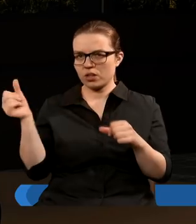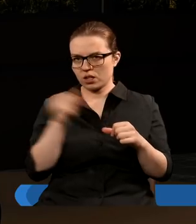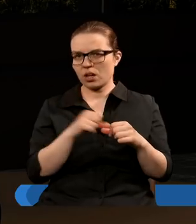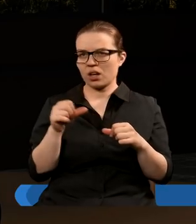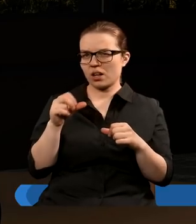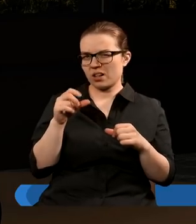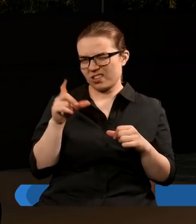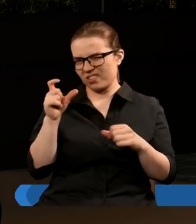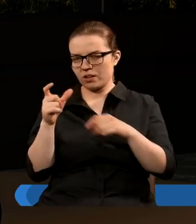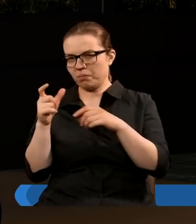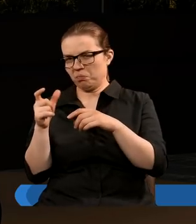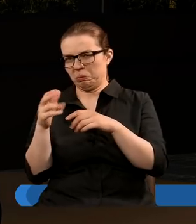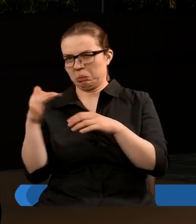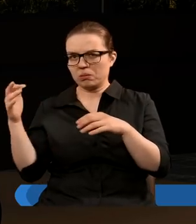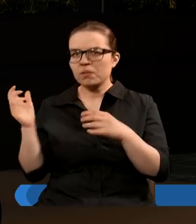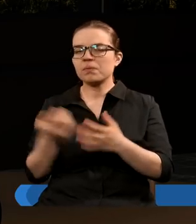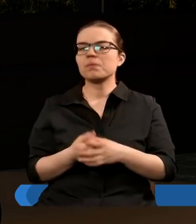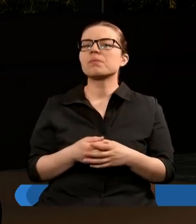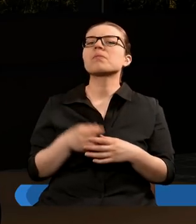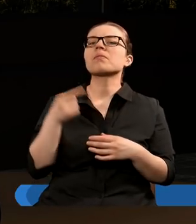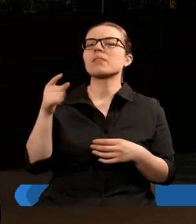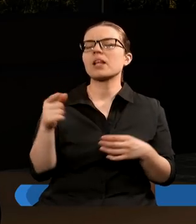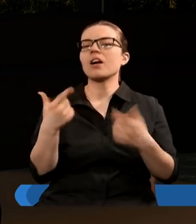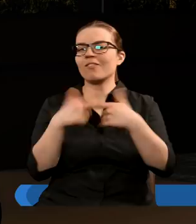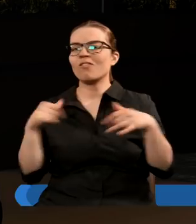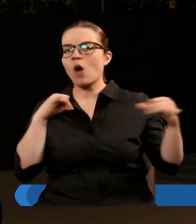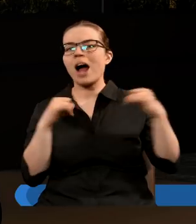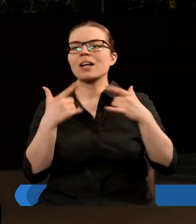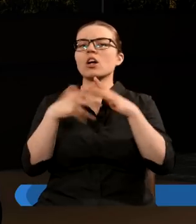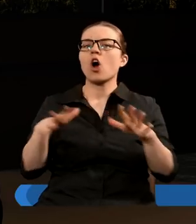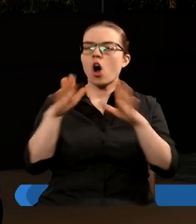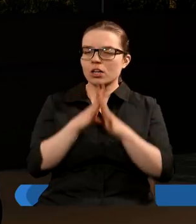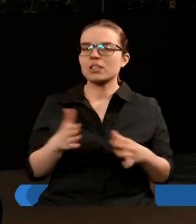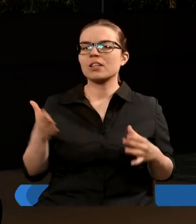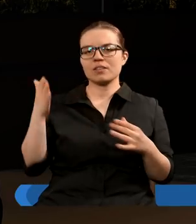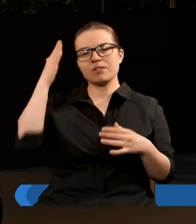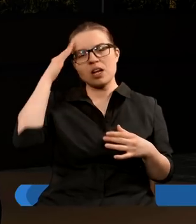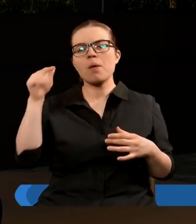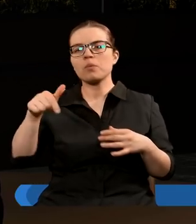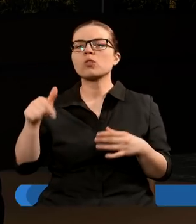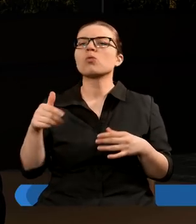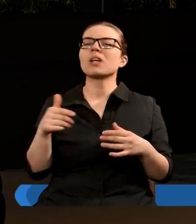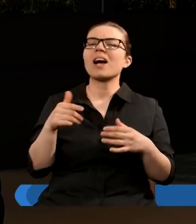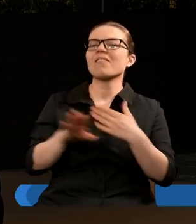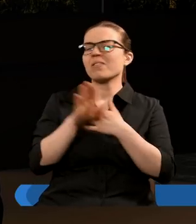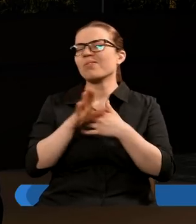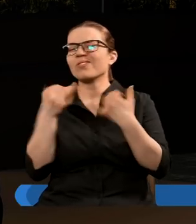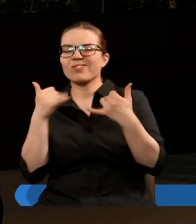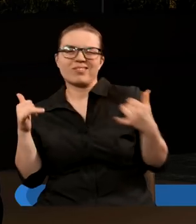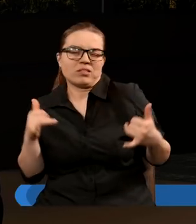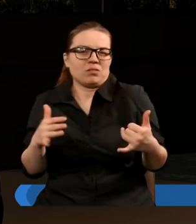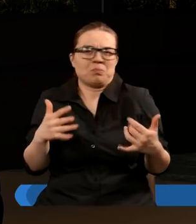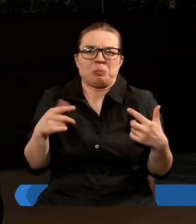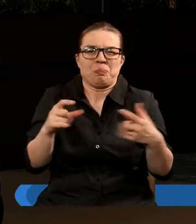w Rzym w ręce władzy kościelnej. Więc widzimy, że tutaj już następuje takie dziwne połączenie